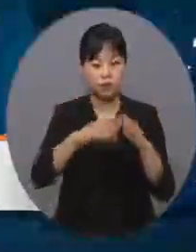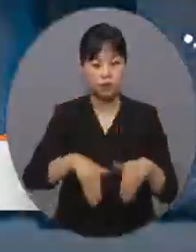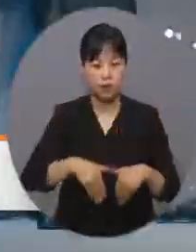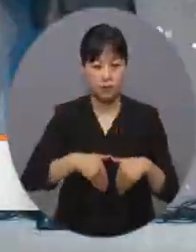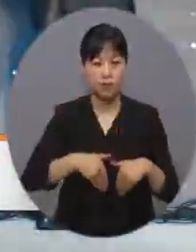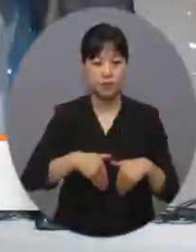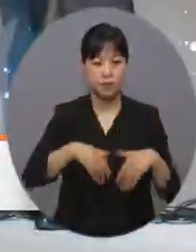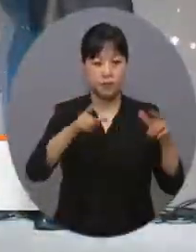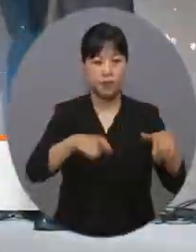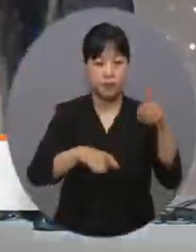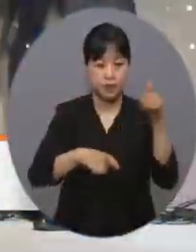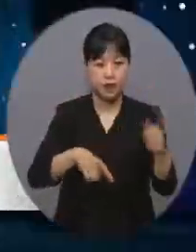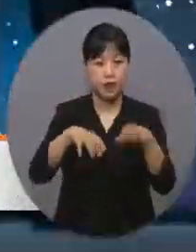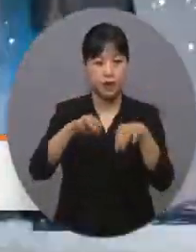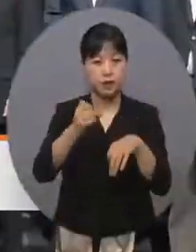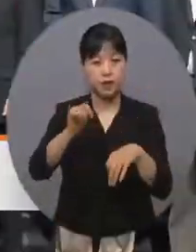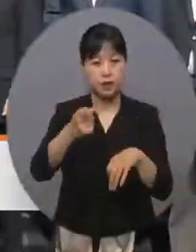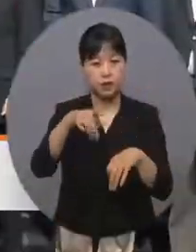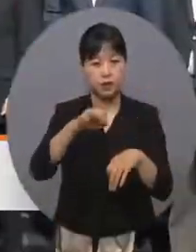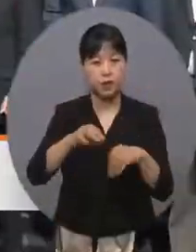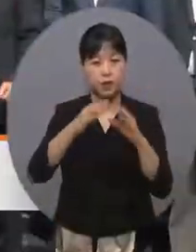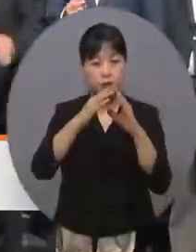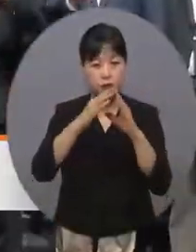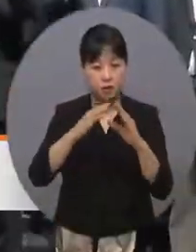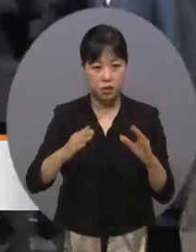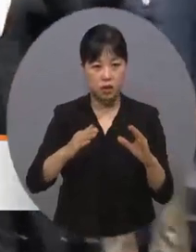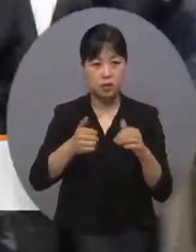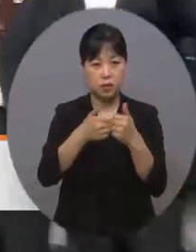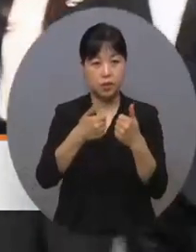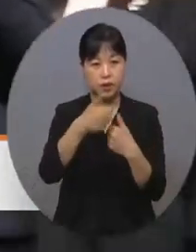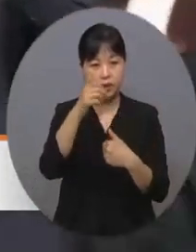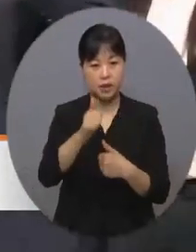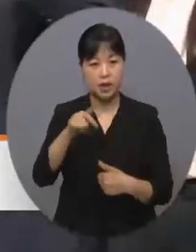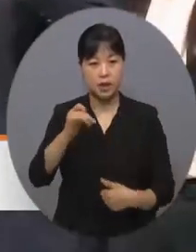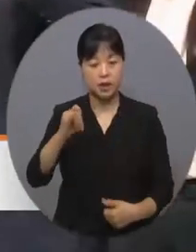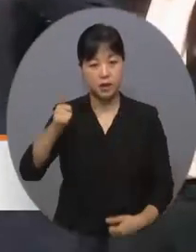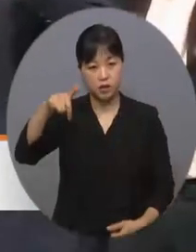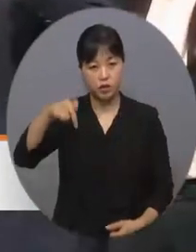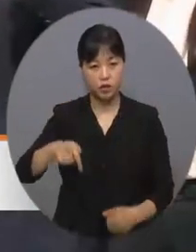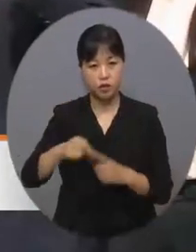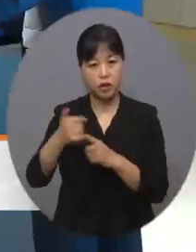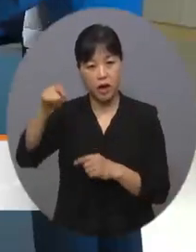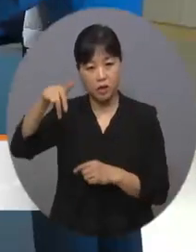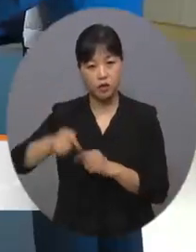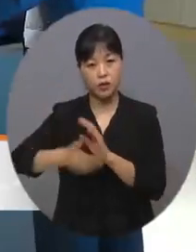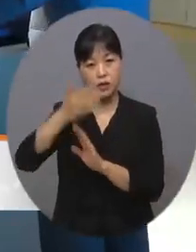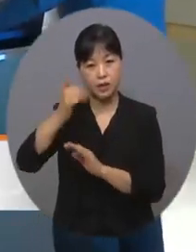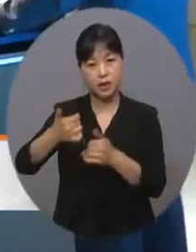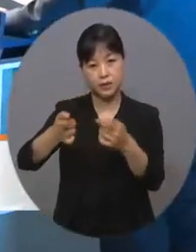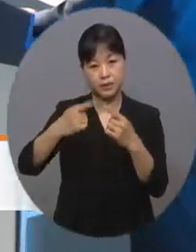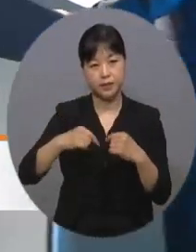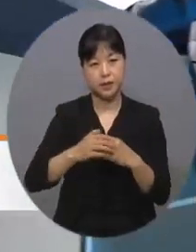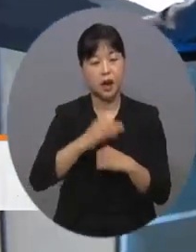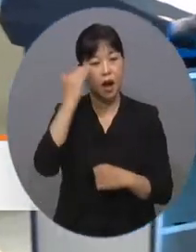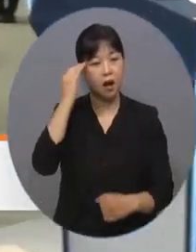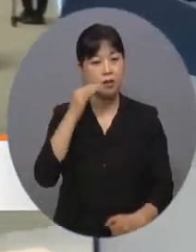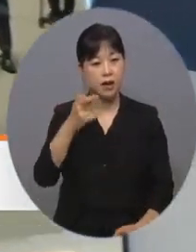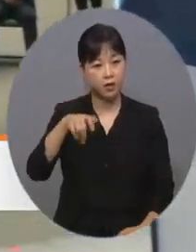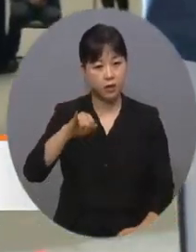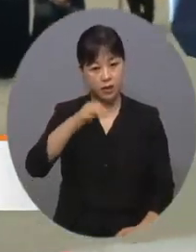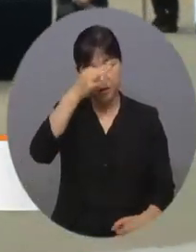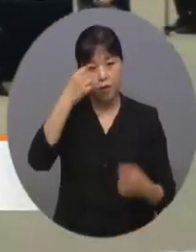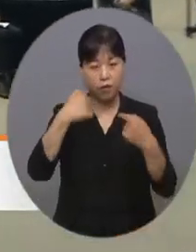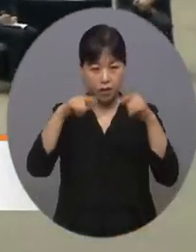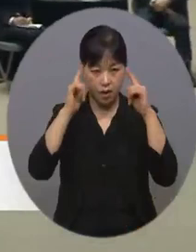김한종 전남도의회 의장, 강인규 나주시장 등이 참석했습니다. 한국에너지공대 설립부터